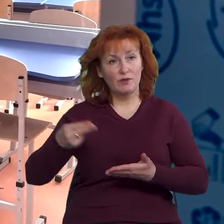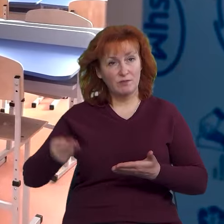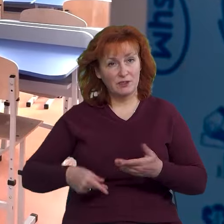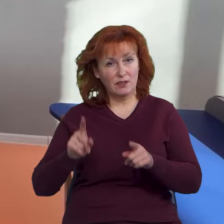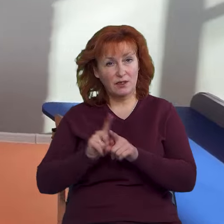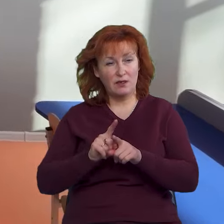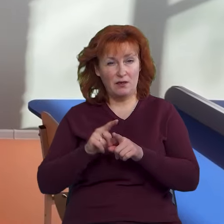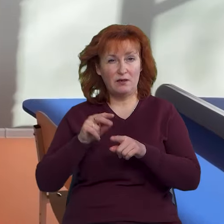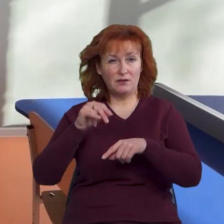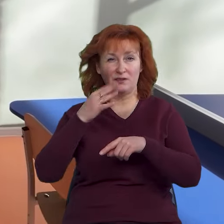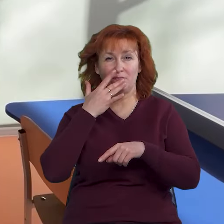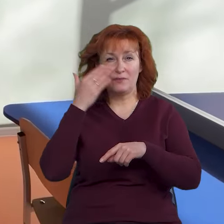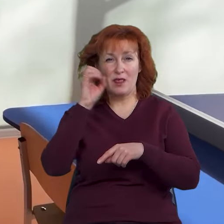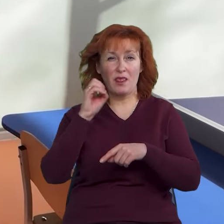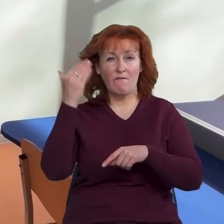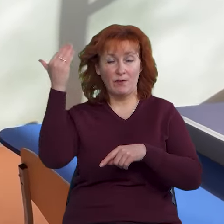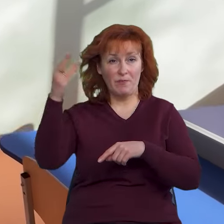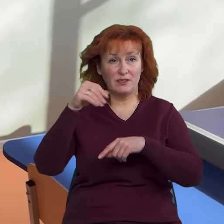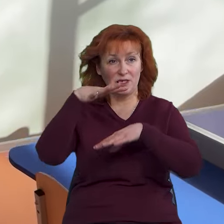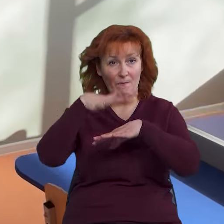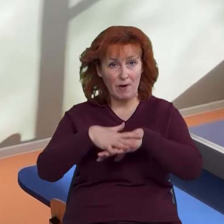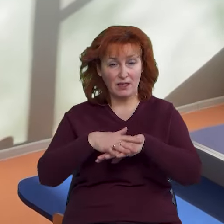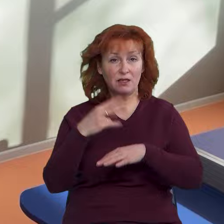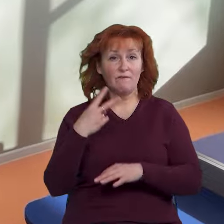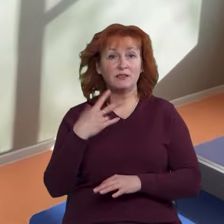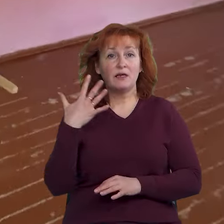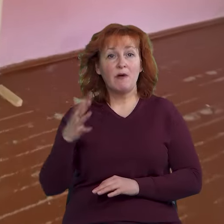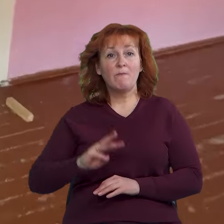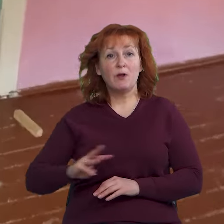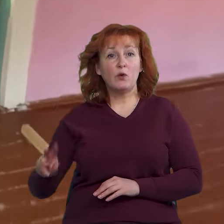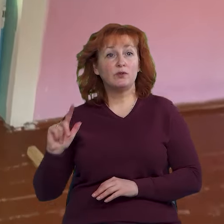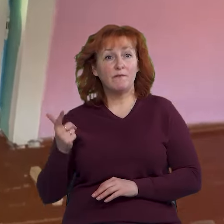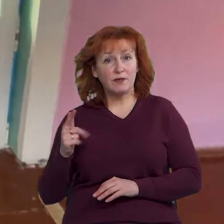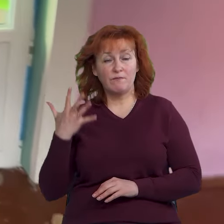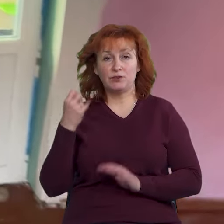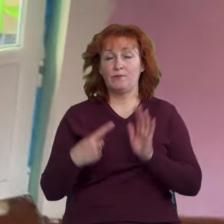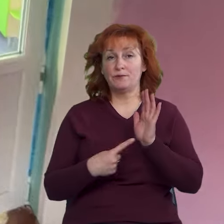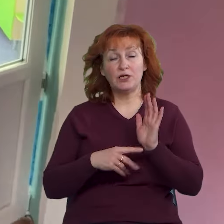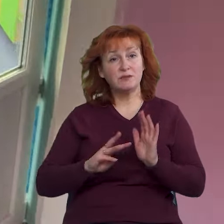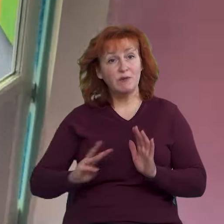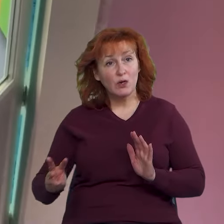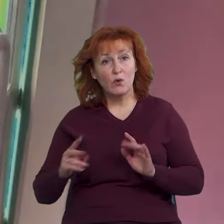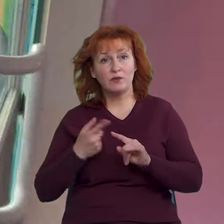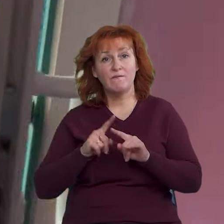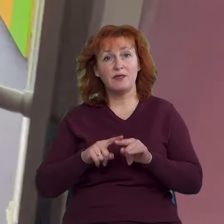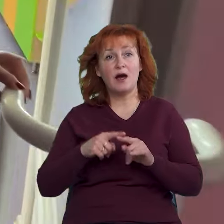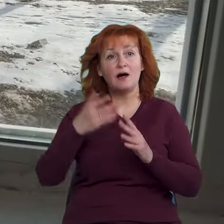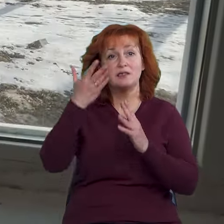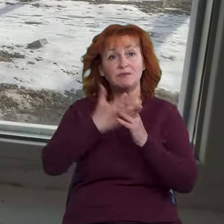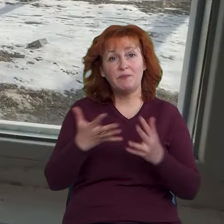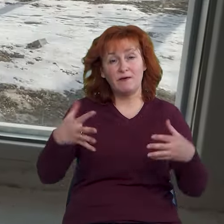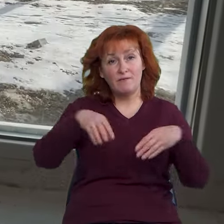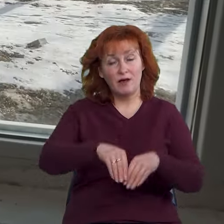інвестиційним банком на понад 25 мільйонів гривень. Ще майже 6 мільйонів за умовами проєкту, як співфінансування,